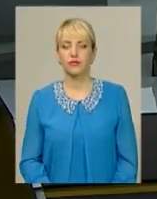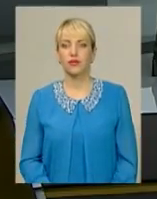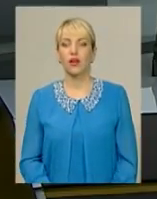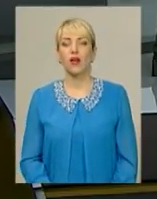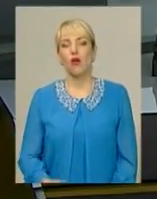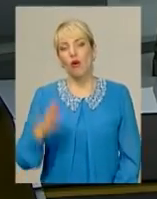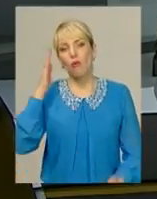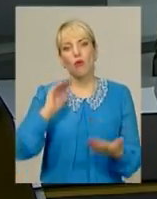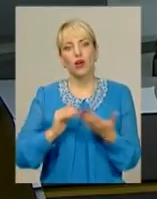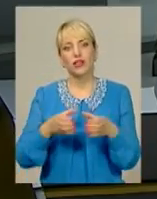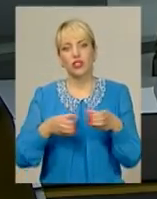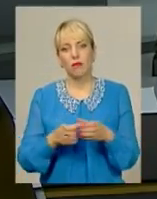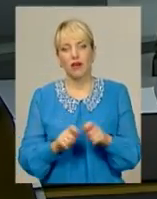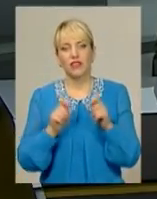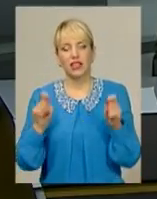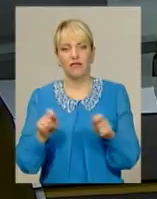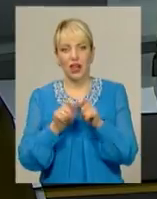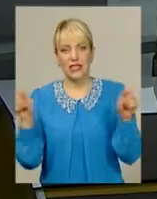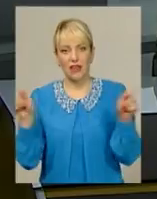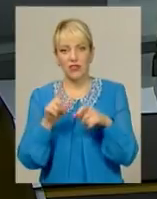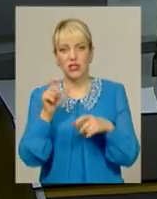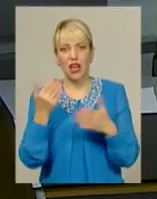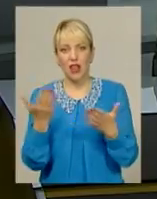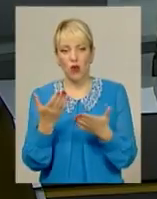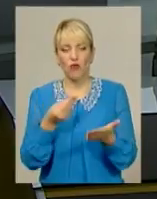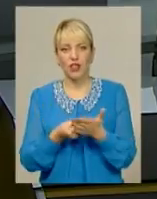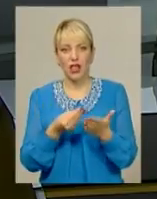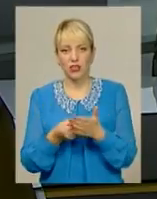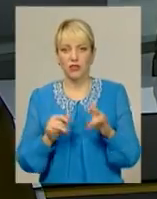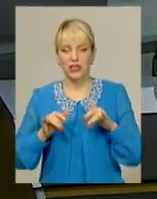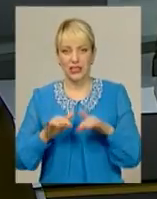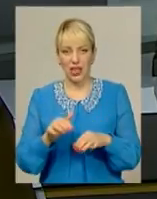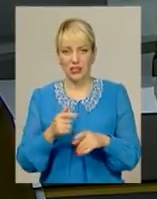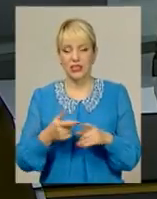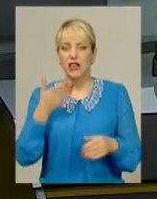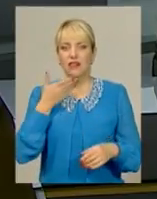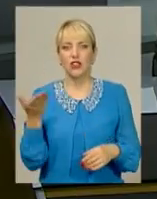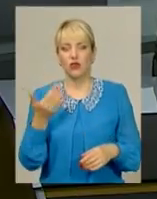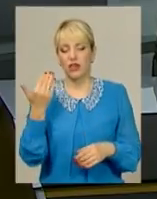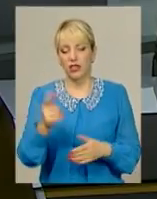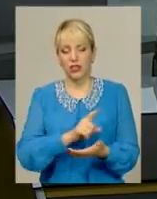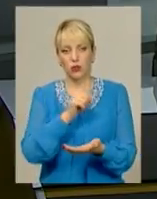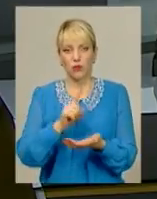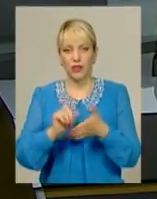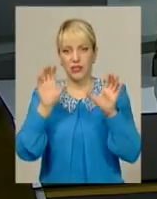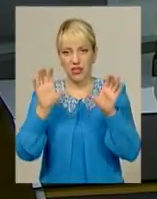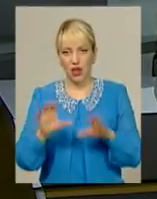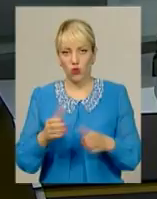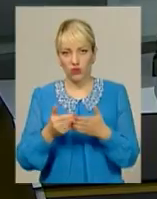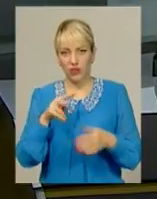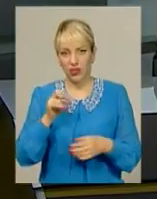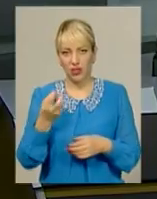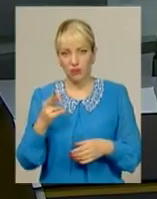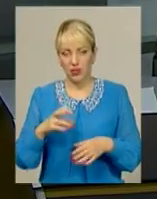Політичні партії відкривають завісу, за якою їхня фінансова діяльність. Звітувати їх зобов'язує закон. Від липня